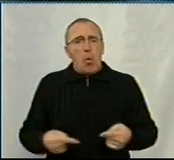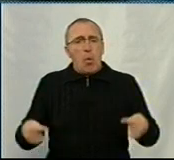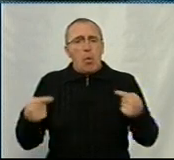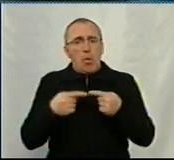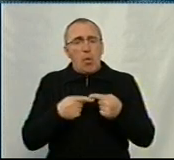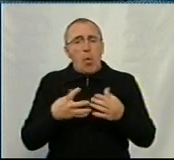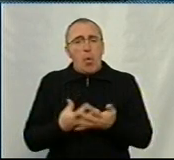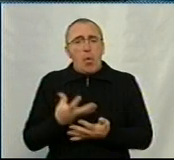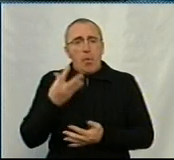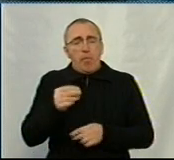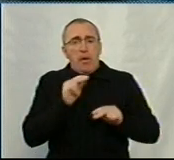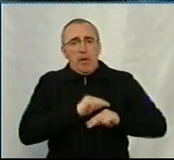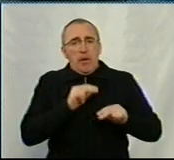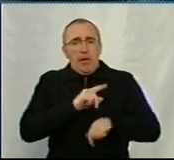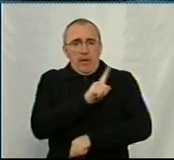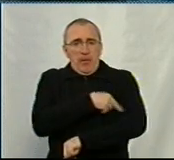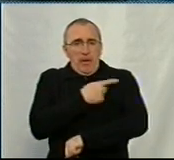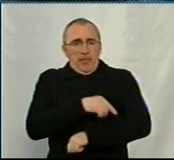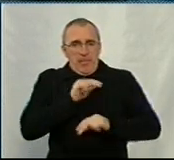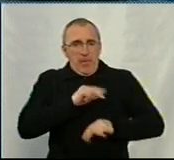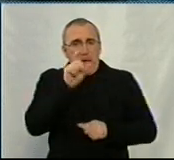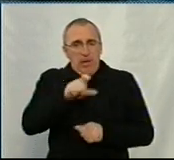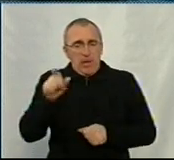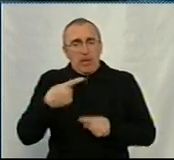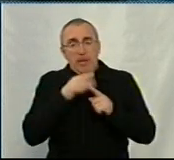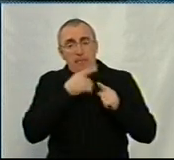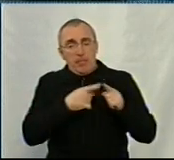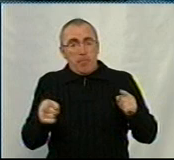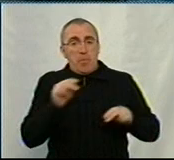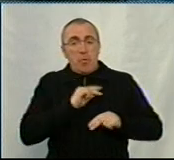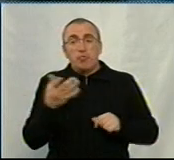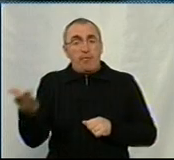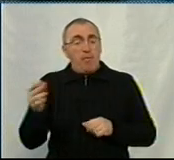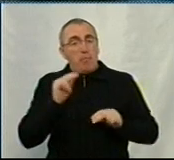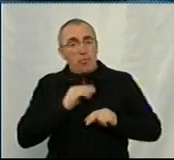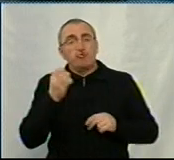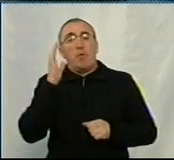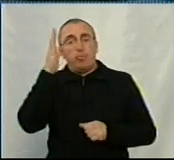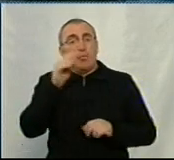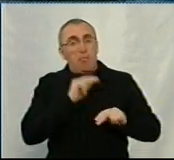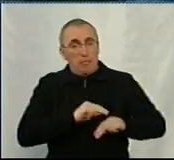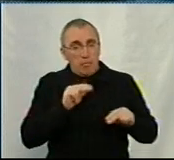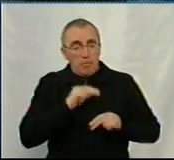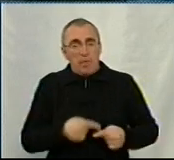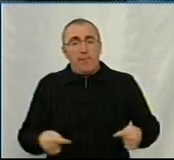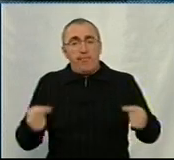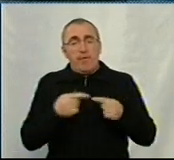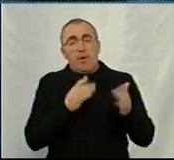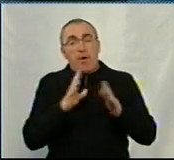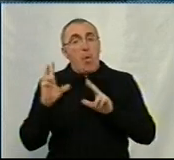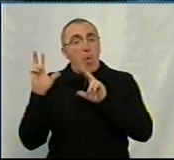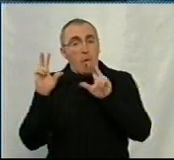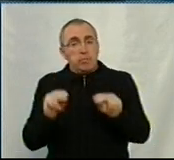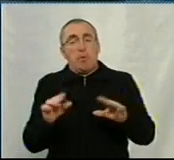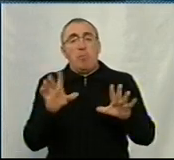оплати праці медичних працівників за цей період роботи, який вони працюють, який ще буде працювати, відповідно з тими обіцянками,